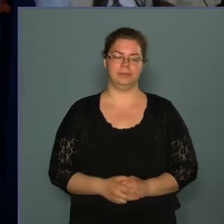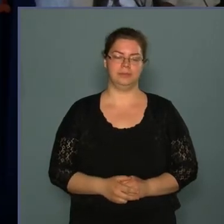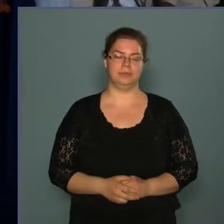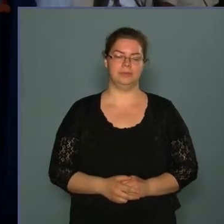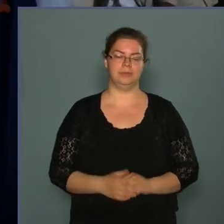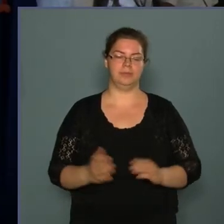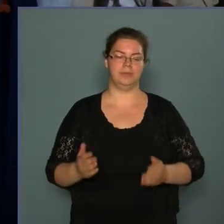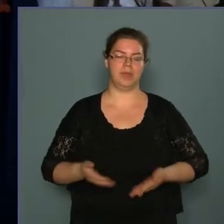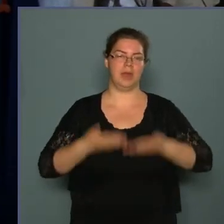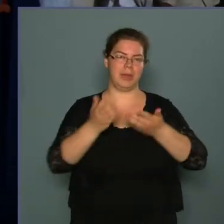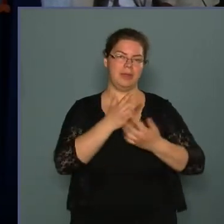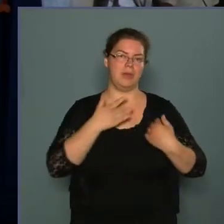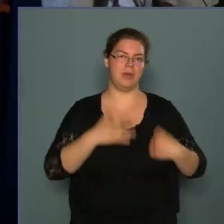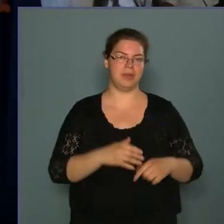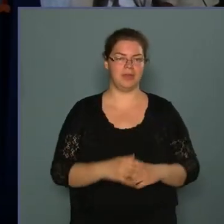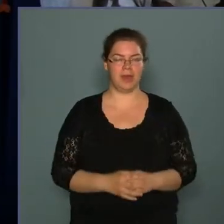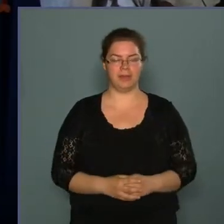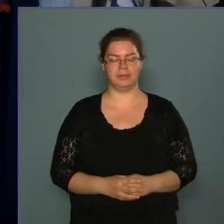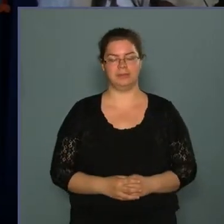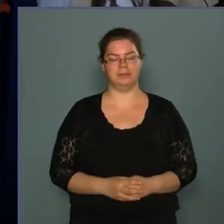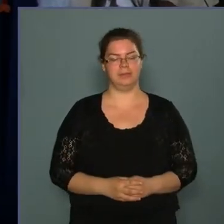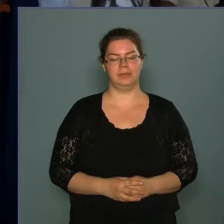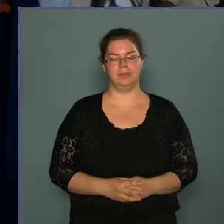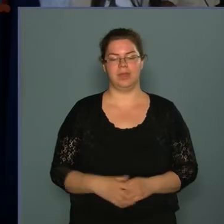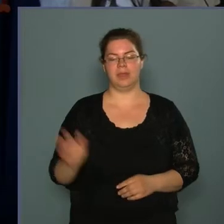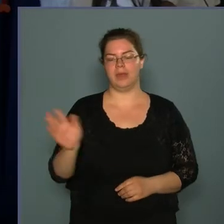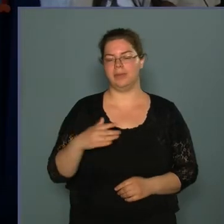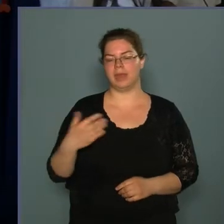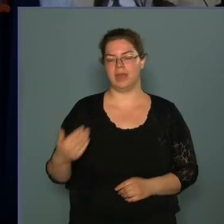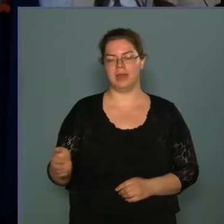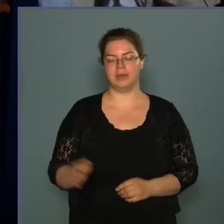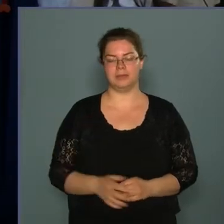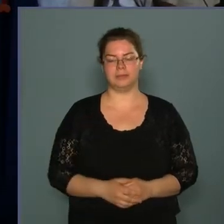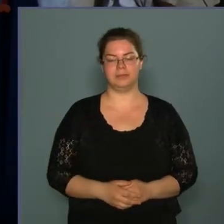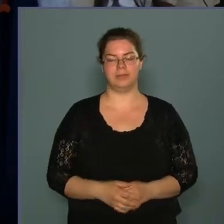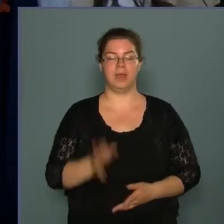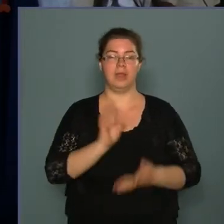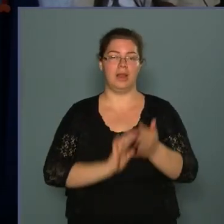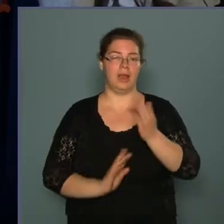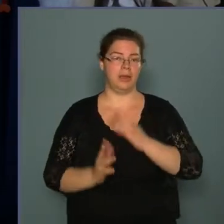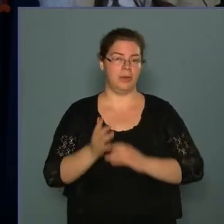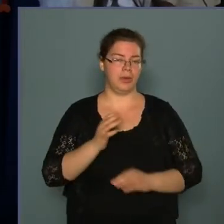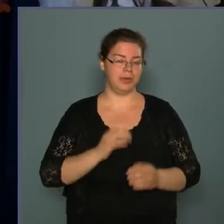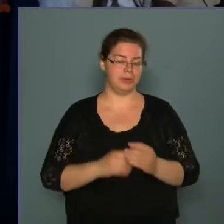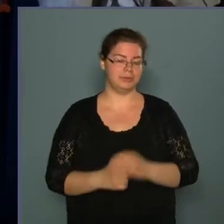emelt fel szívedet, nemzetem, lángoljon,